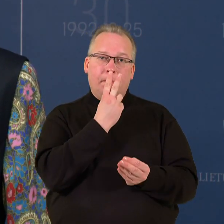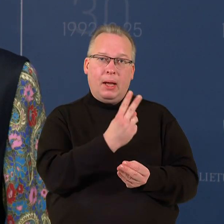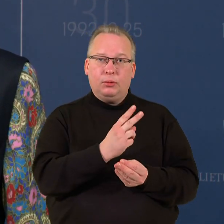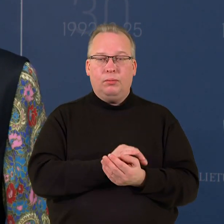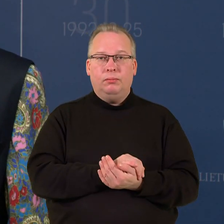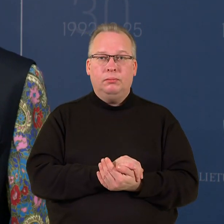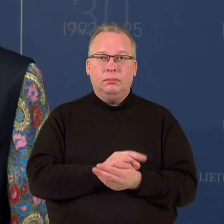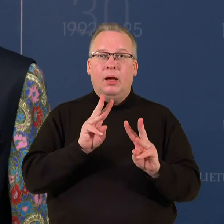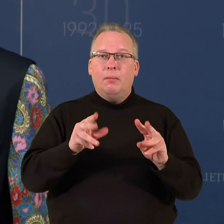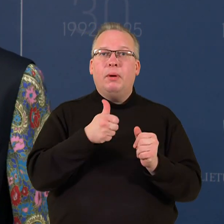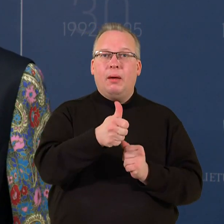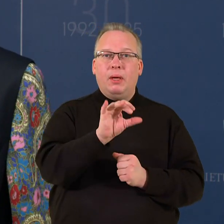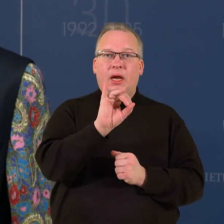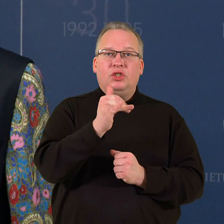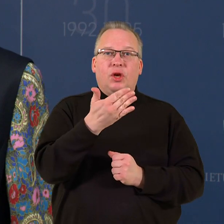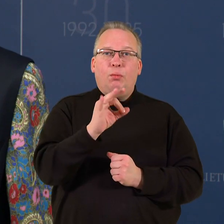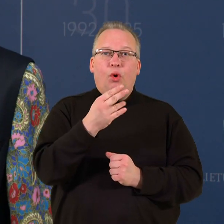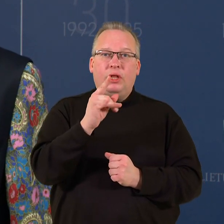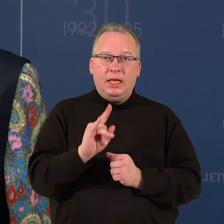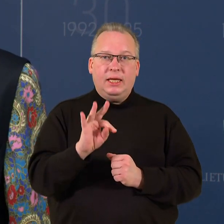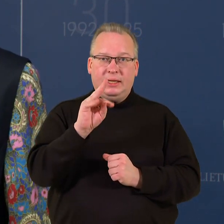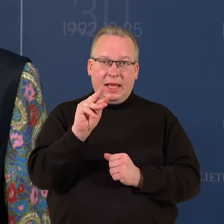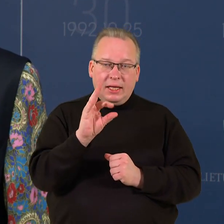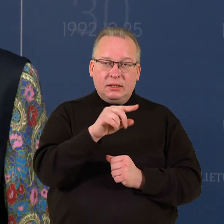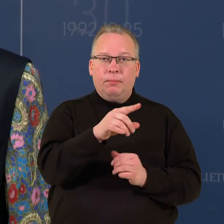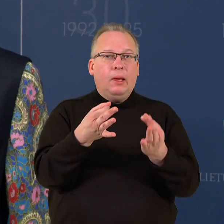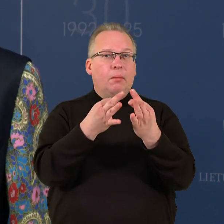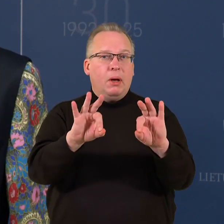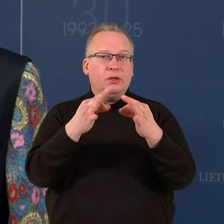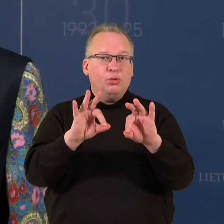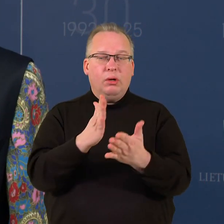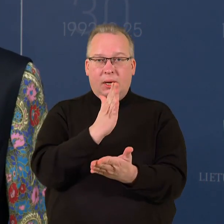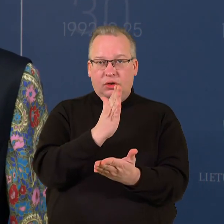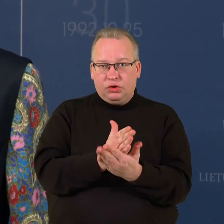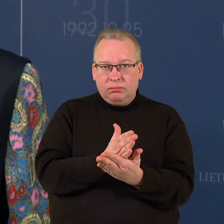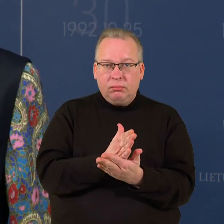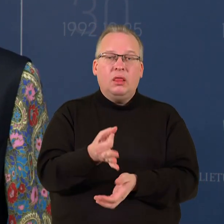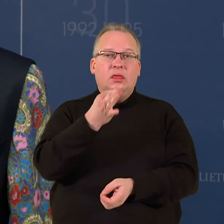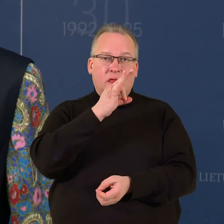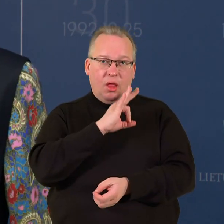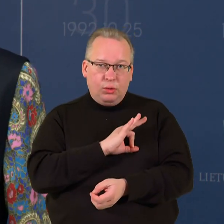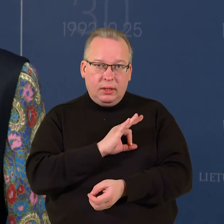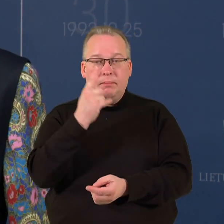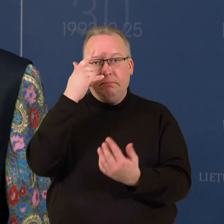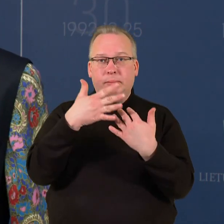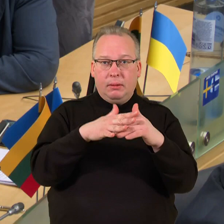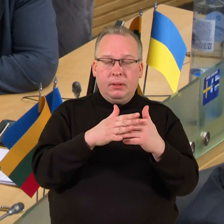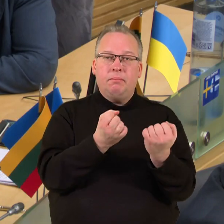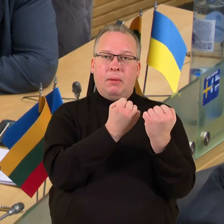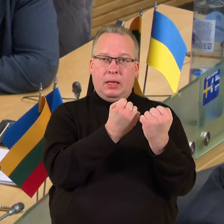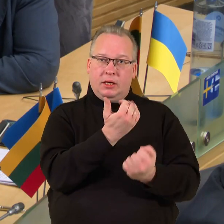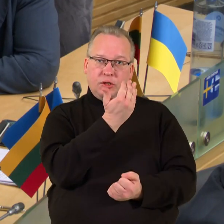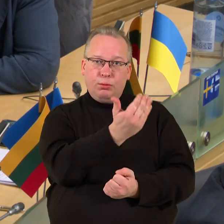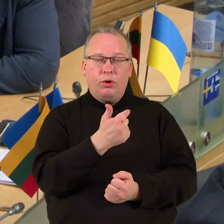premjerės Ingrido Šimonytės pasiūlymai yra racionalūs pasverti ir būtume linkę palaikyti juos.